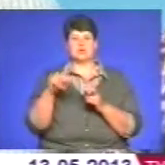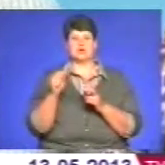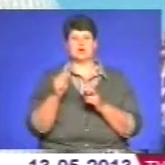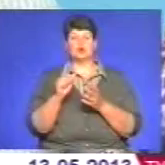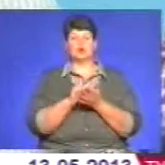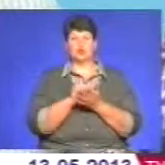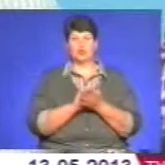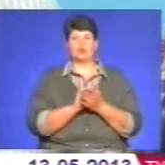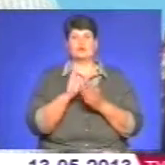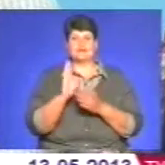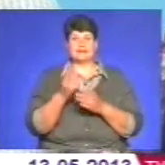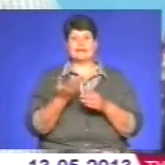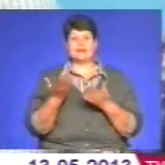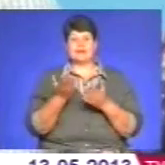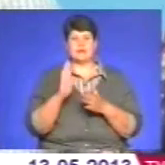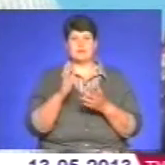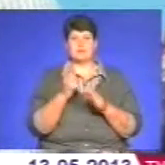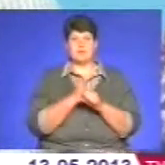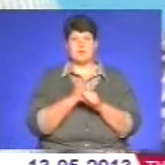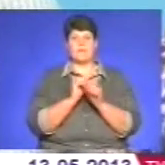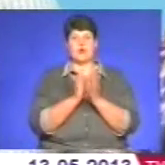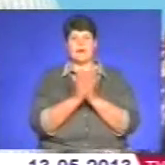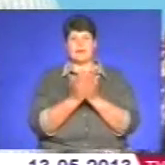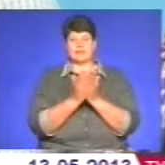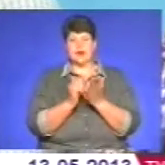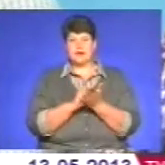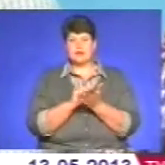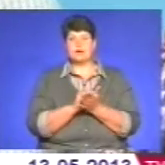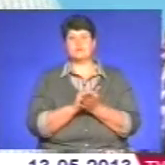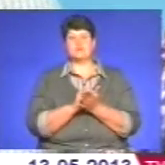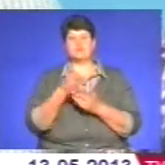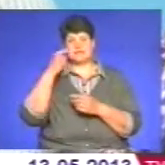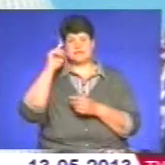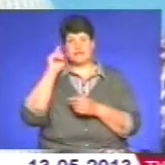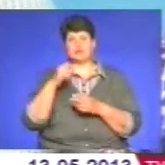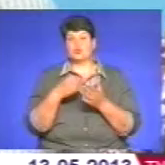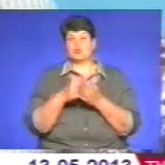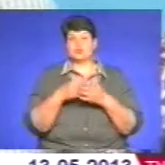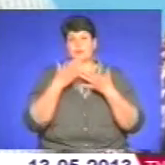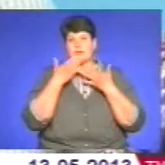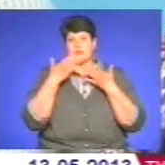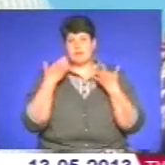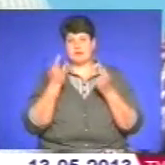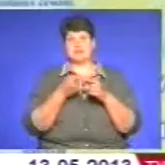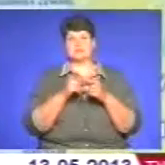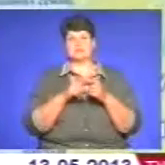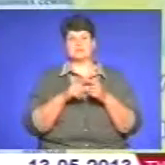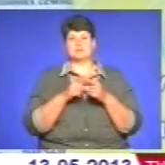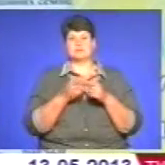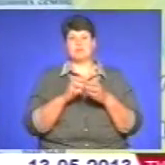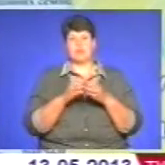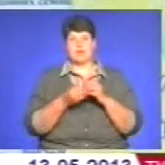Де свого роду будуть, ми зараз виготовляємо каталоги. Ви знаєте, що бюджету ми не маємо, в нас біда в цьому напрямку.